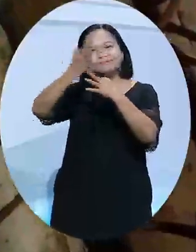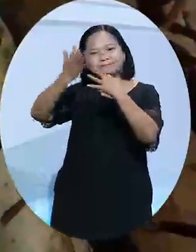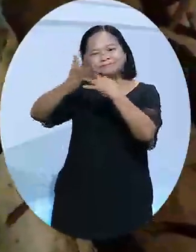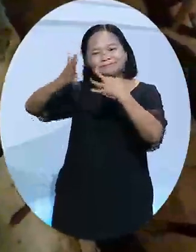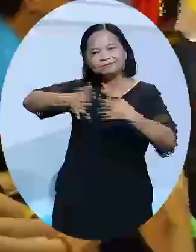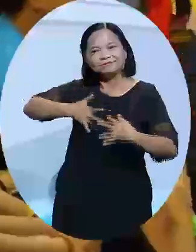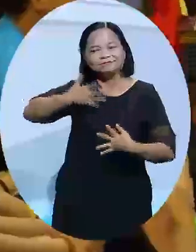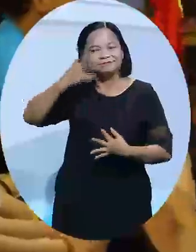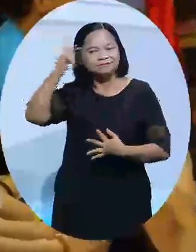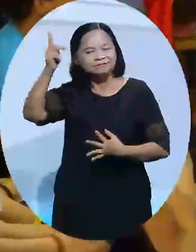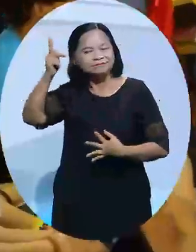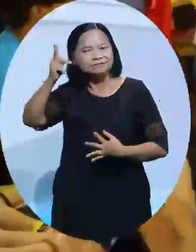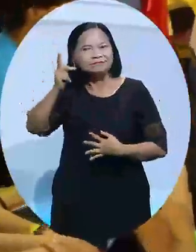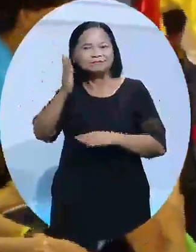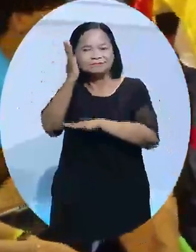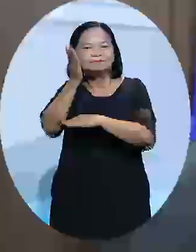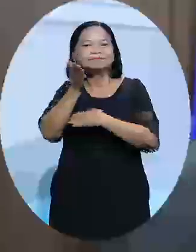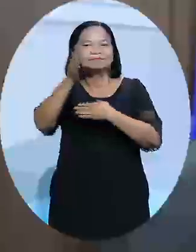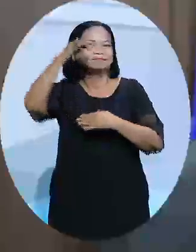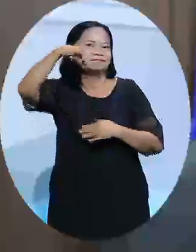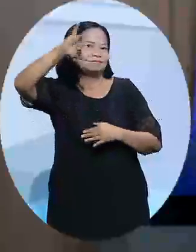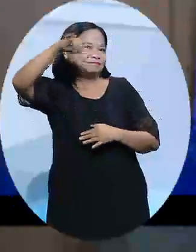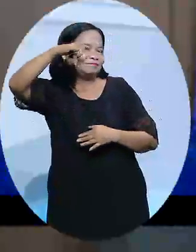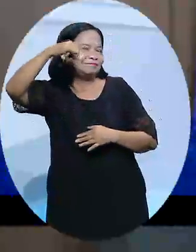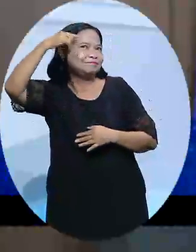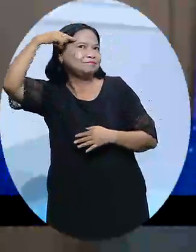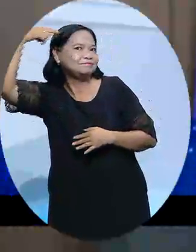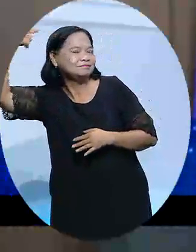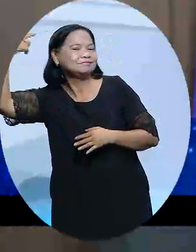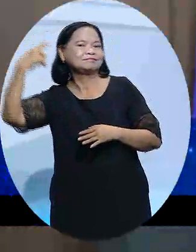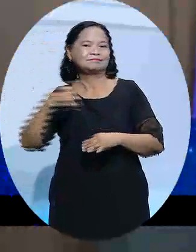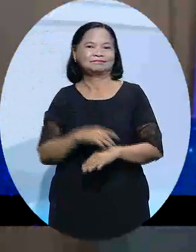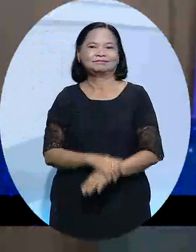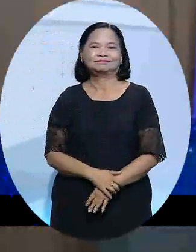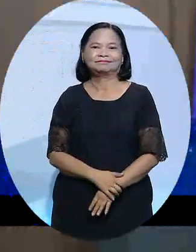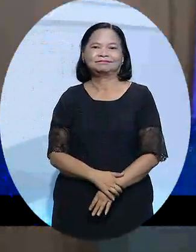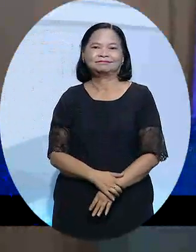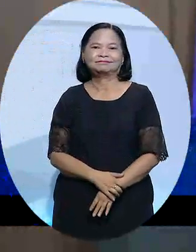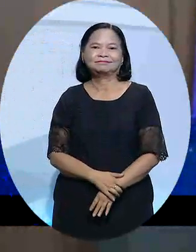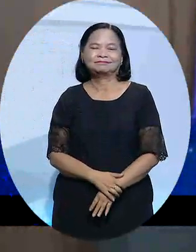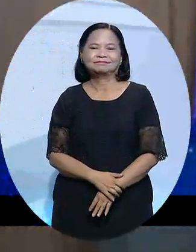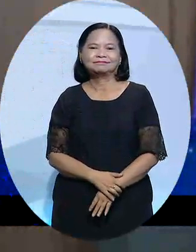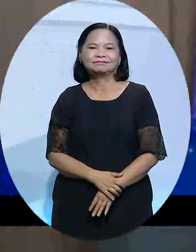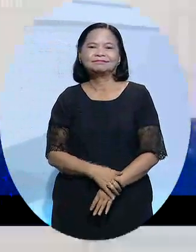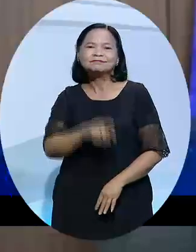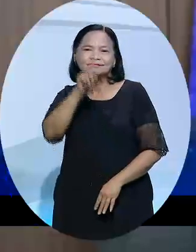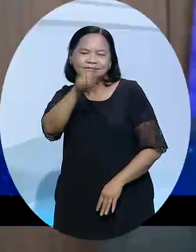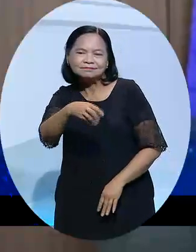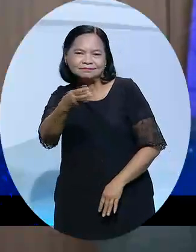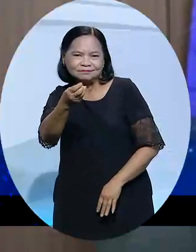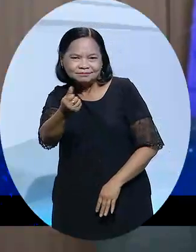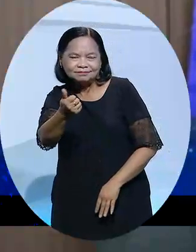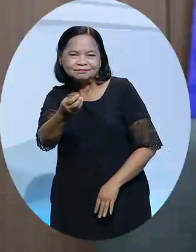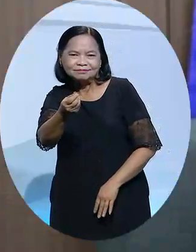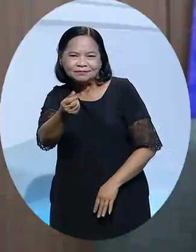đề xuất các ý tưởng giải pháp trong kinh doanh. Đây là chương trình du học tại chỗ, do đó là về mặt kinh phí thì chúng ta thấy rằng là rất